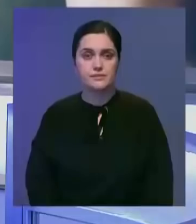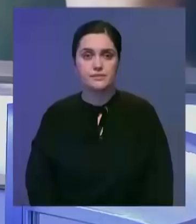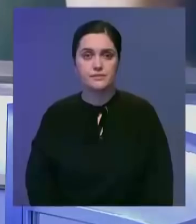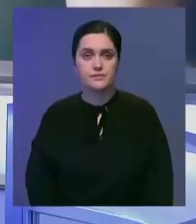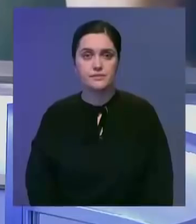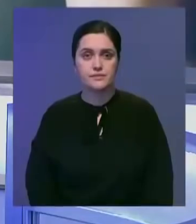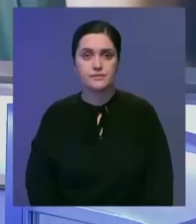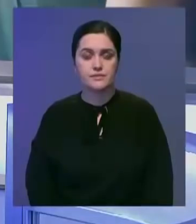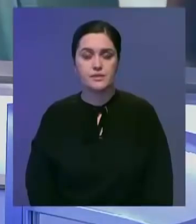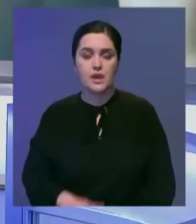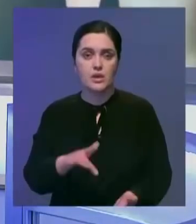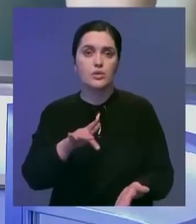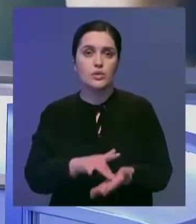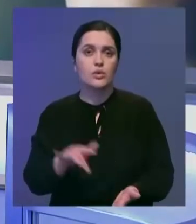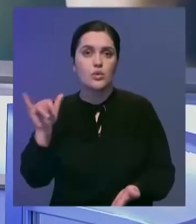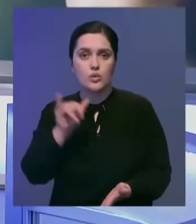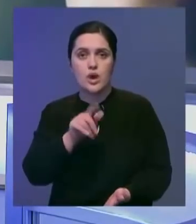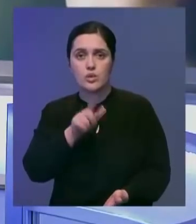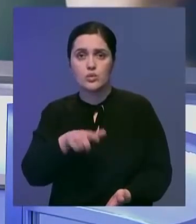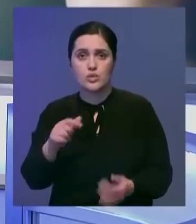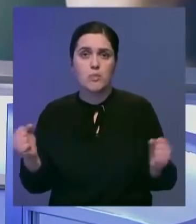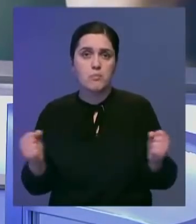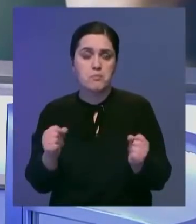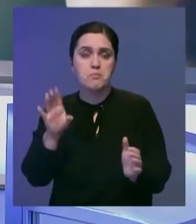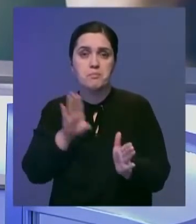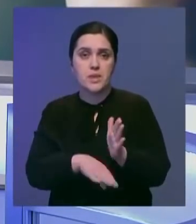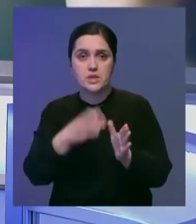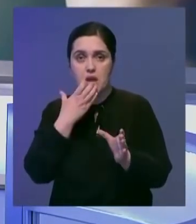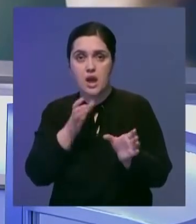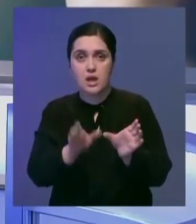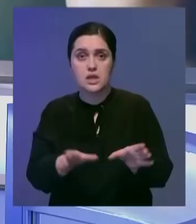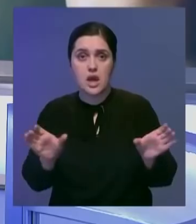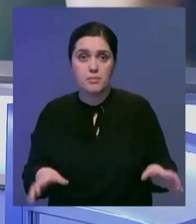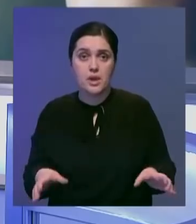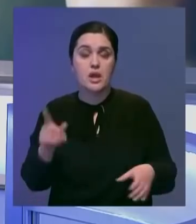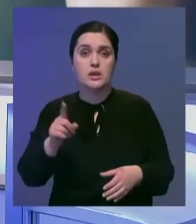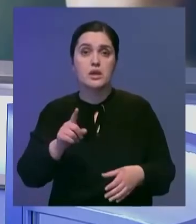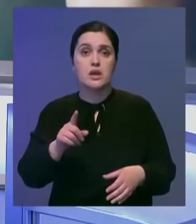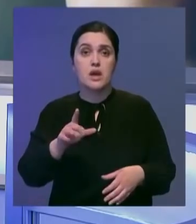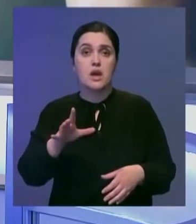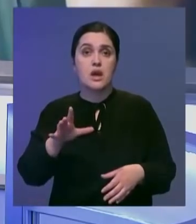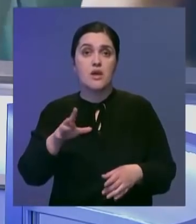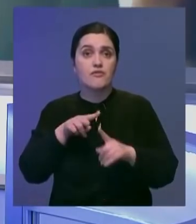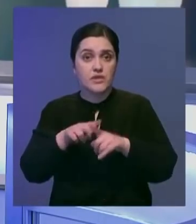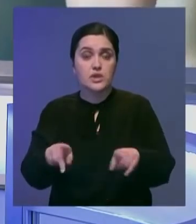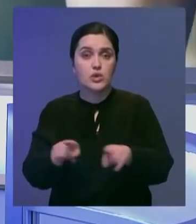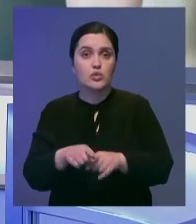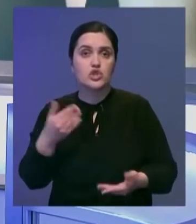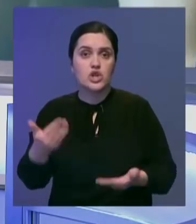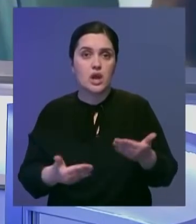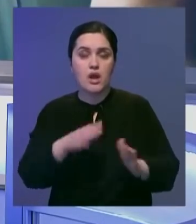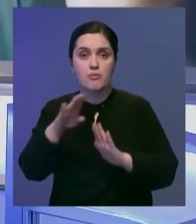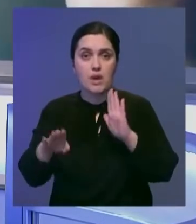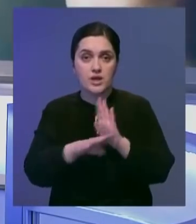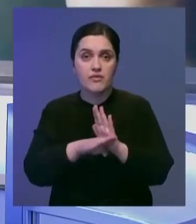Продолжаем выпуск. Сотни жителей Уральска мерзнут без отопления. По словам коммунальщиков, они были вынуждены пойти на такой шаг.